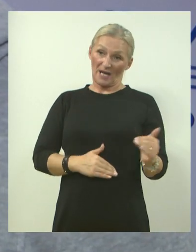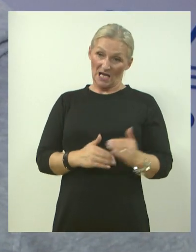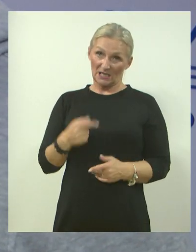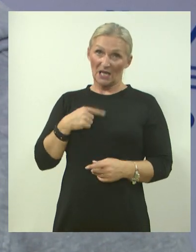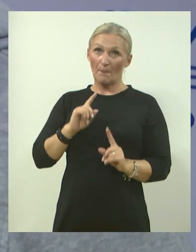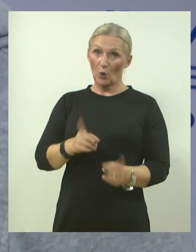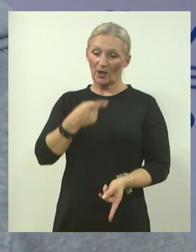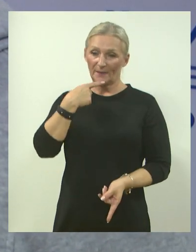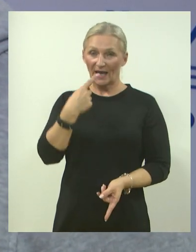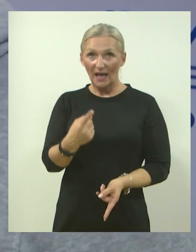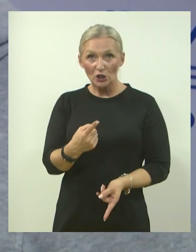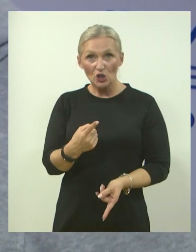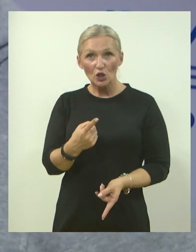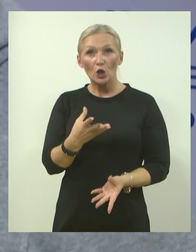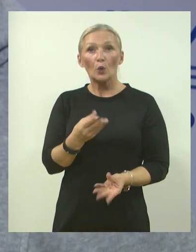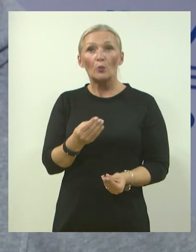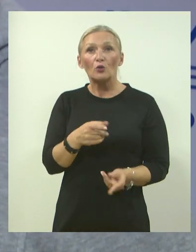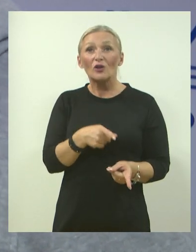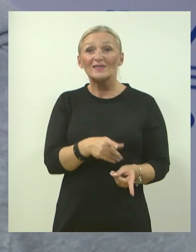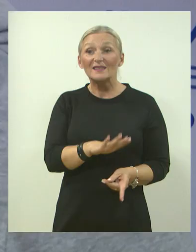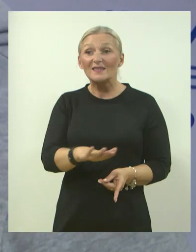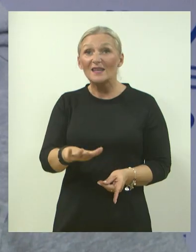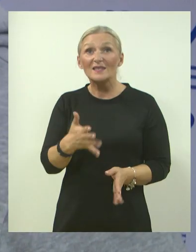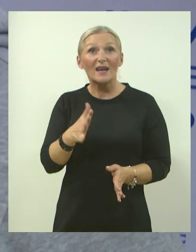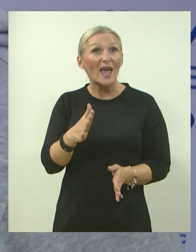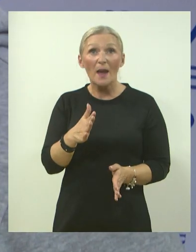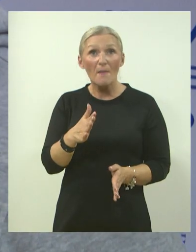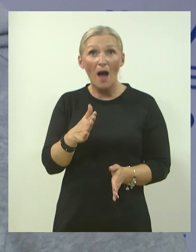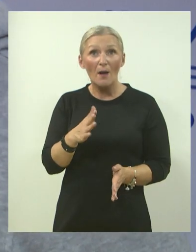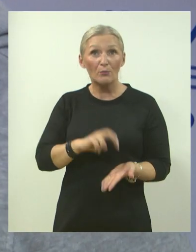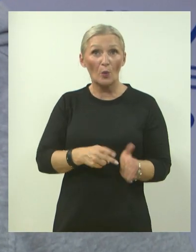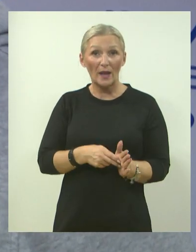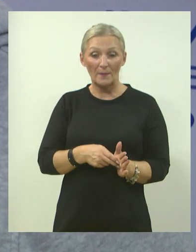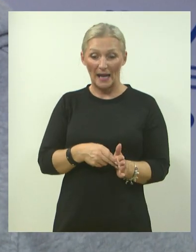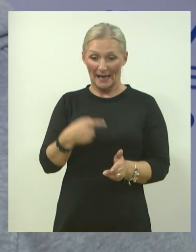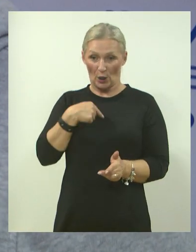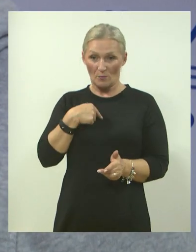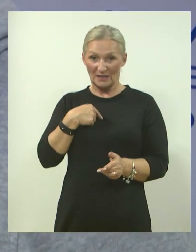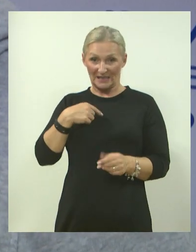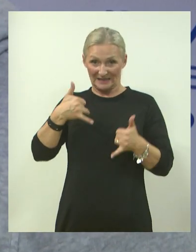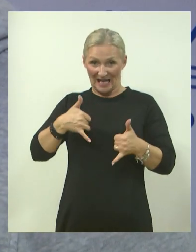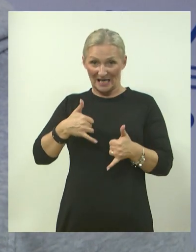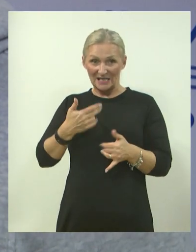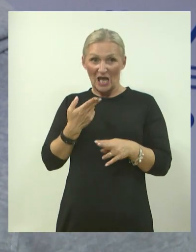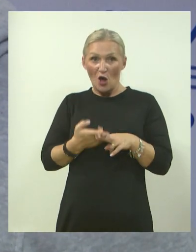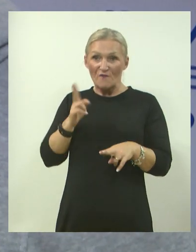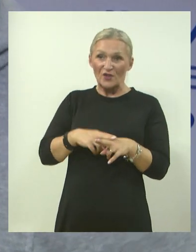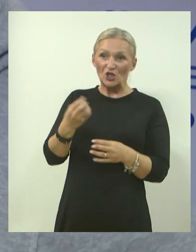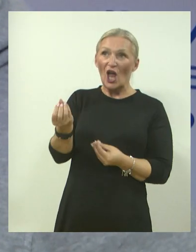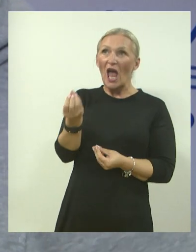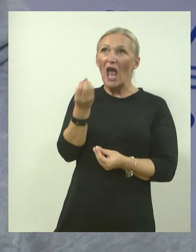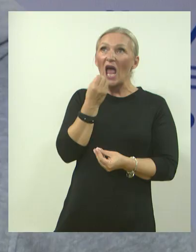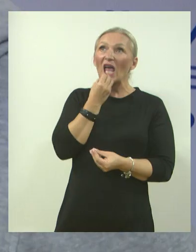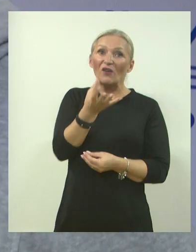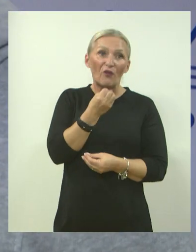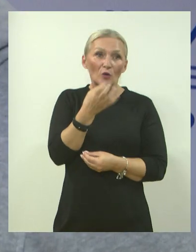moram reći da puno te djece u stvari nema neke velike probleme. Samo smo mi danas puno više informirani i mislimo da